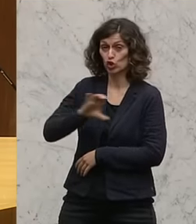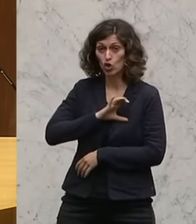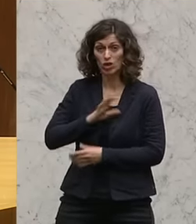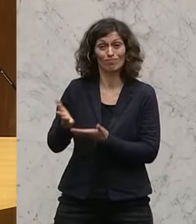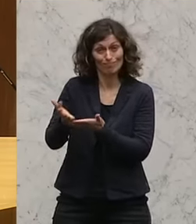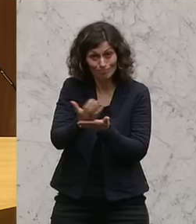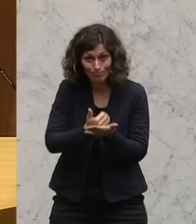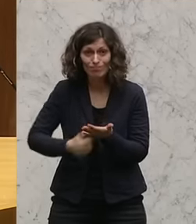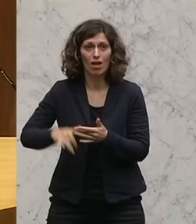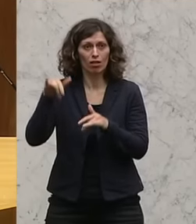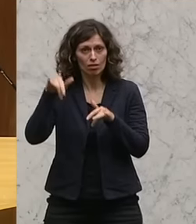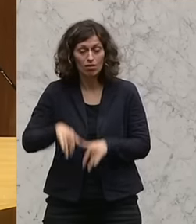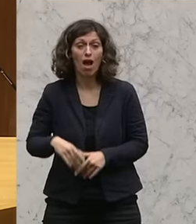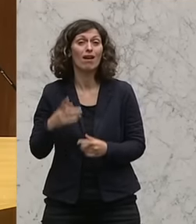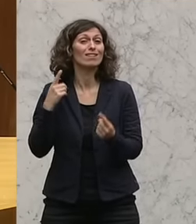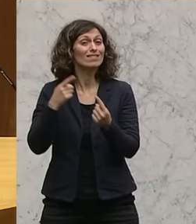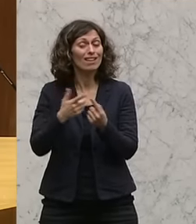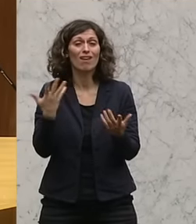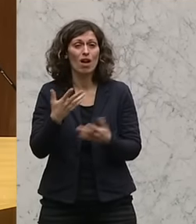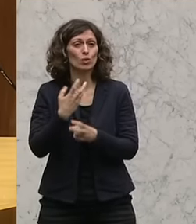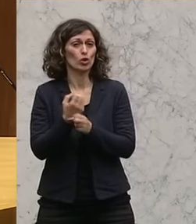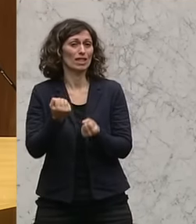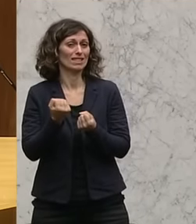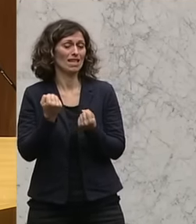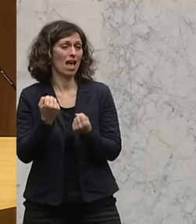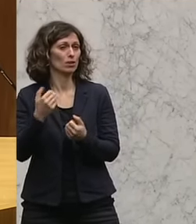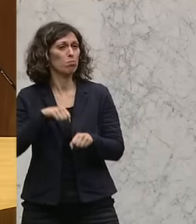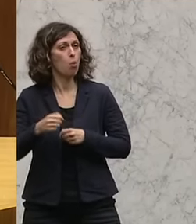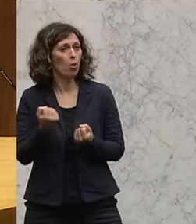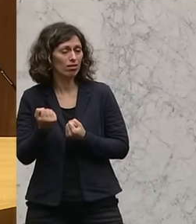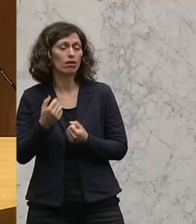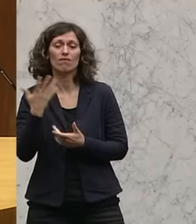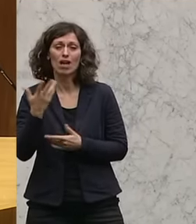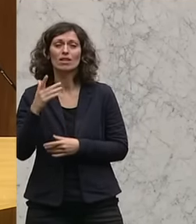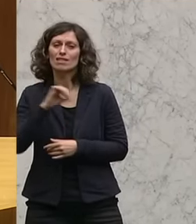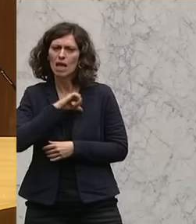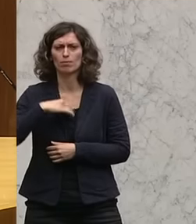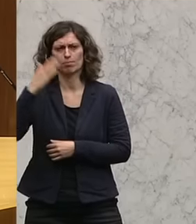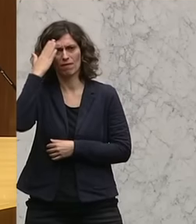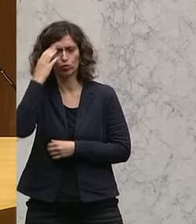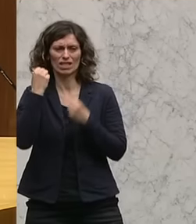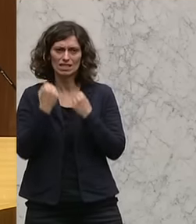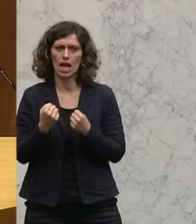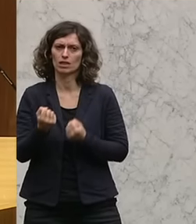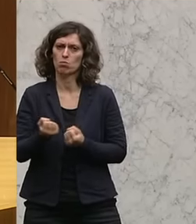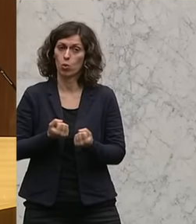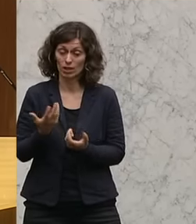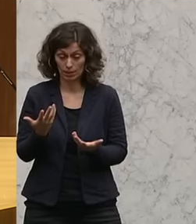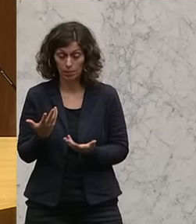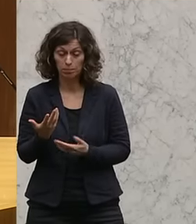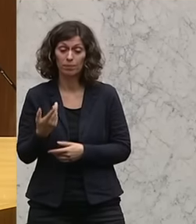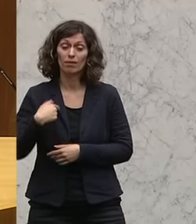die österreichische Sicherheitspolitik zu einer selbstbewussten Sicherheitspolitik zu machen und im Sinne der österreichischen Bevölkerung,